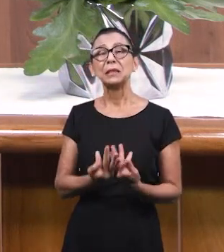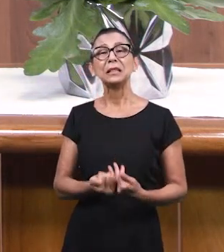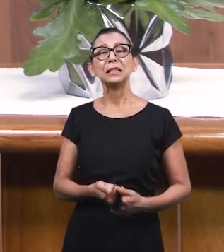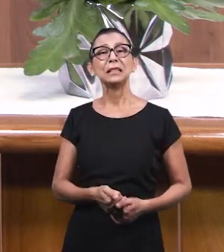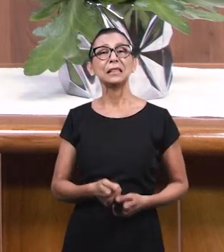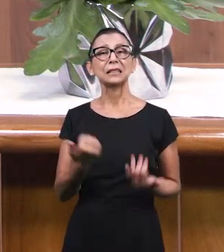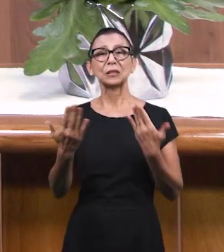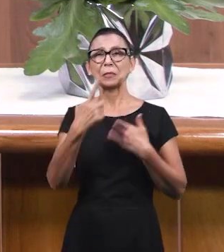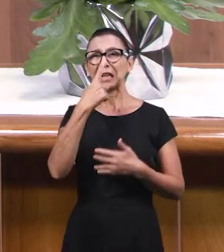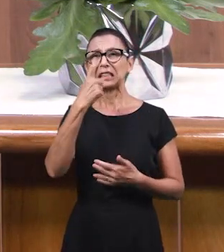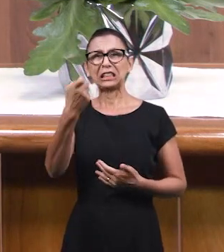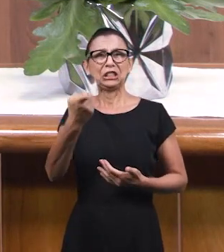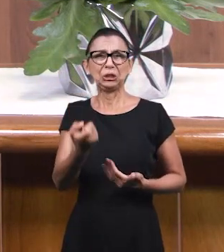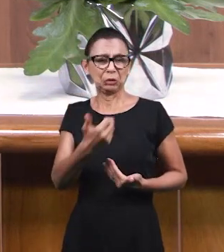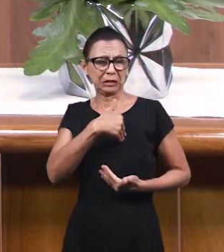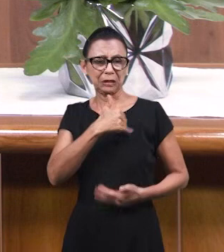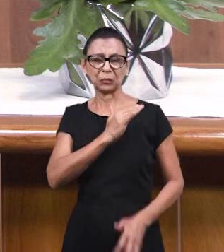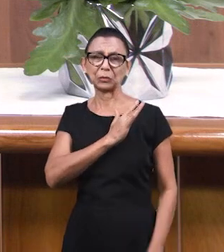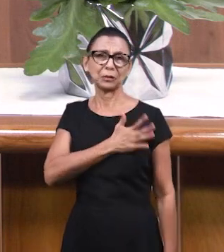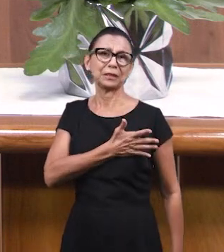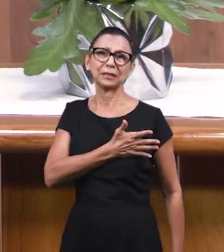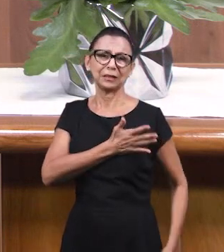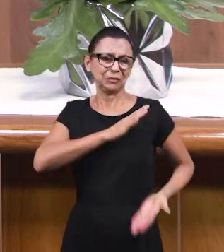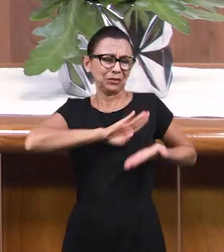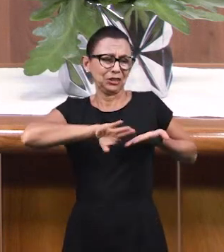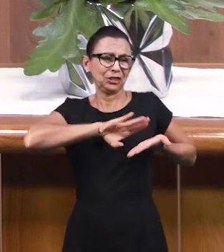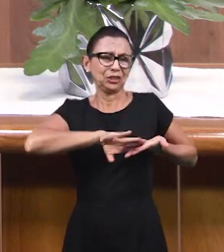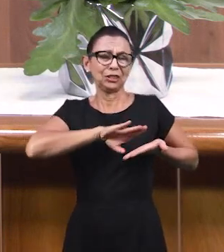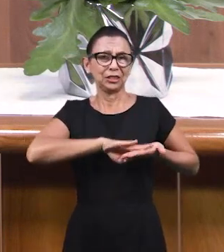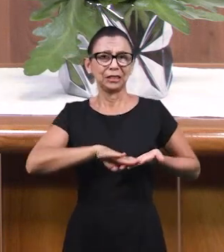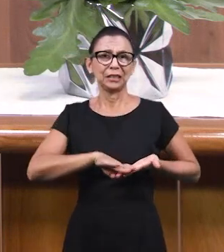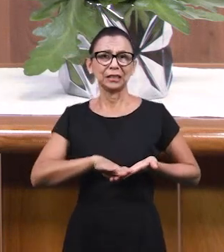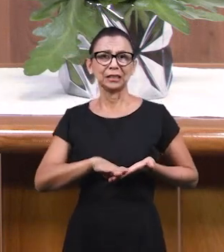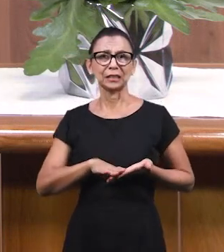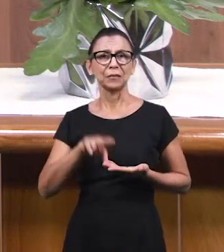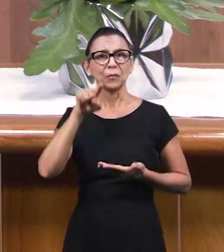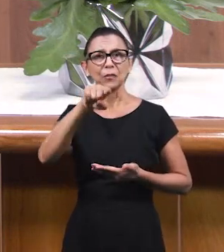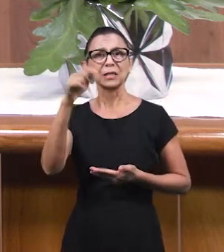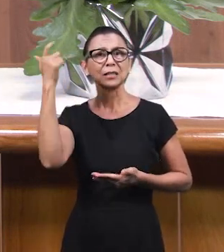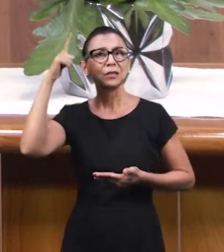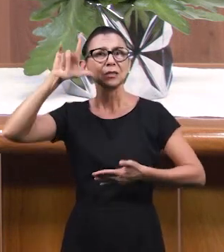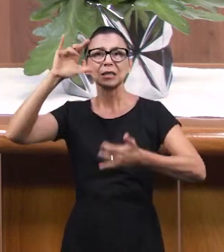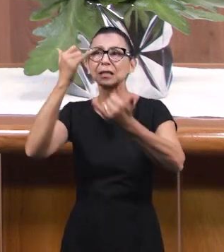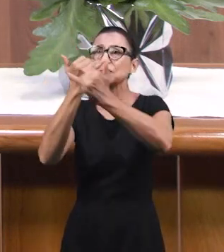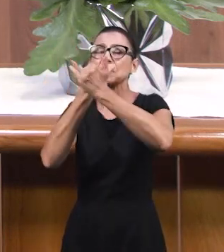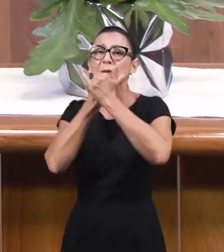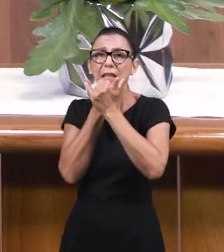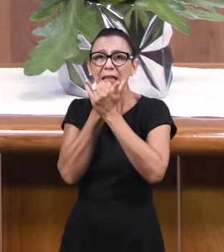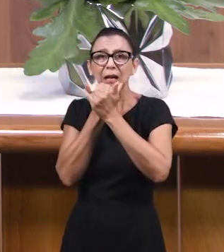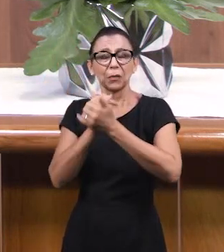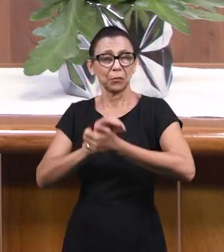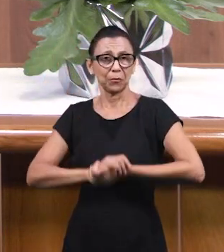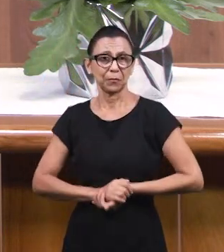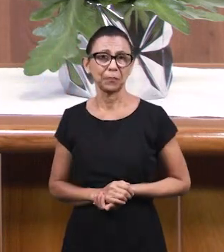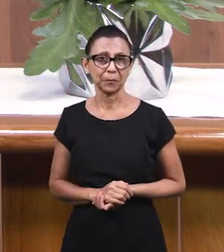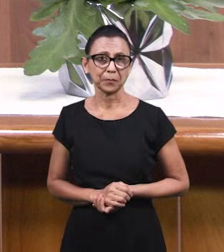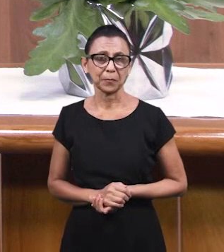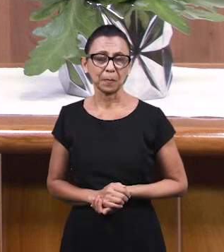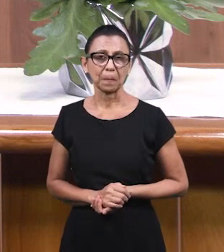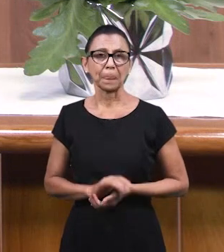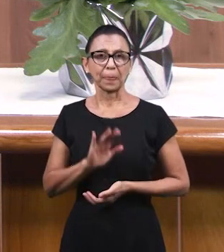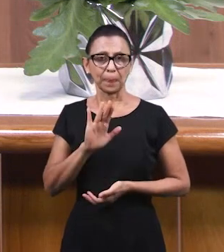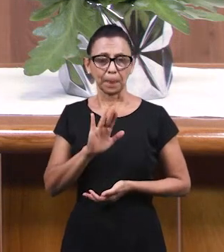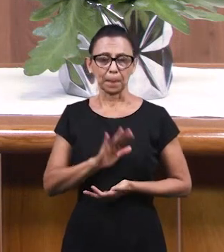злобу. Мусор всякий в твоей жизни из прошлого. Обиды какие-то, проблемы в браке. Поймите.